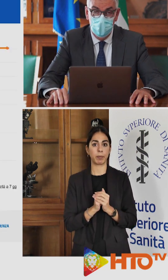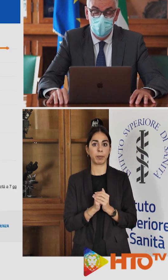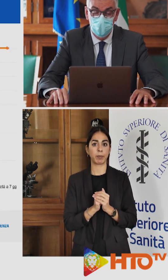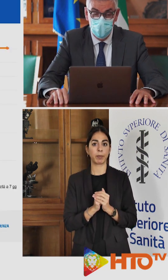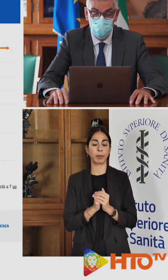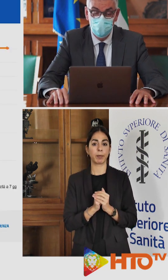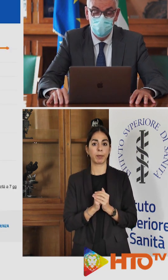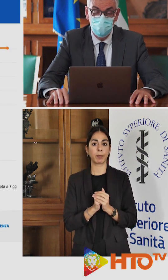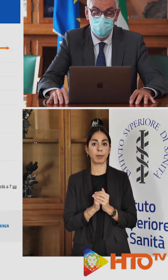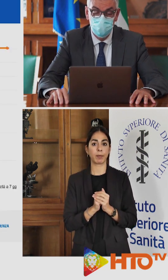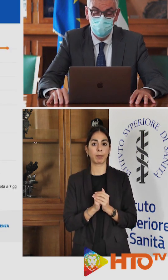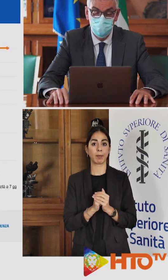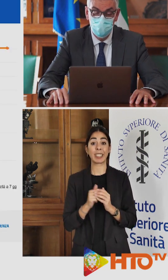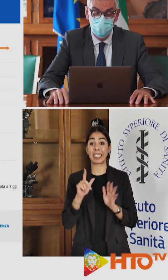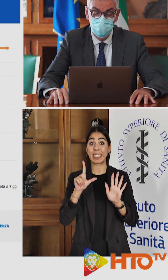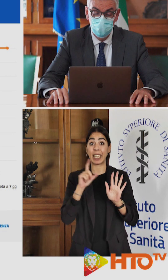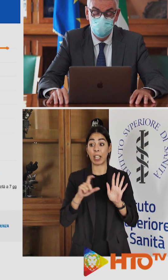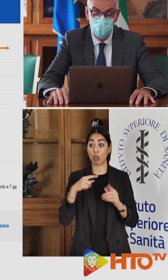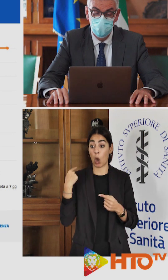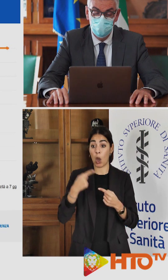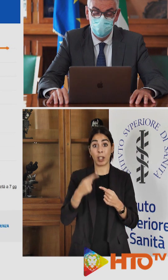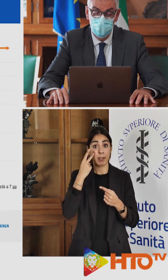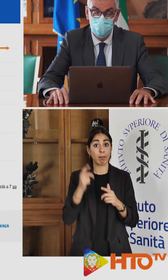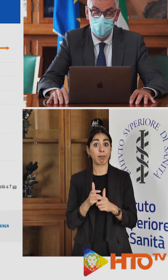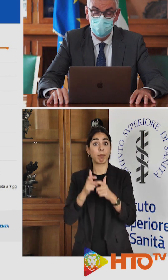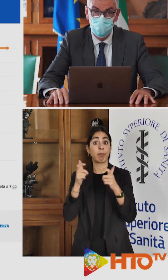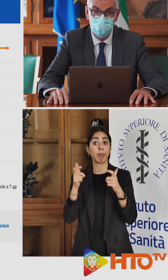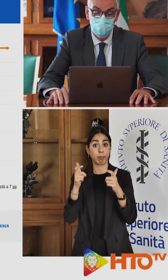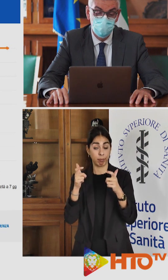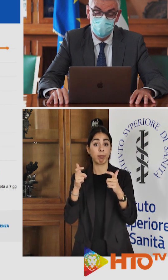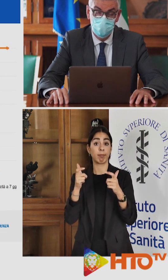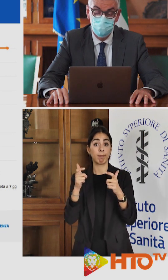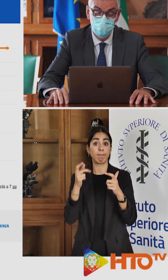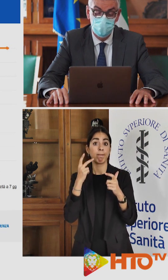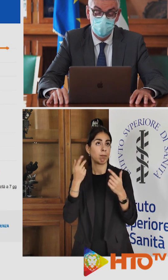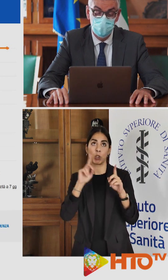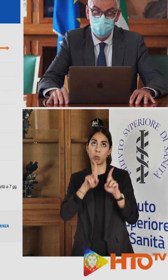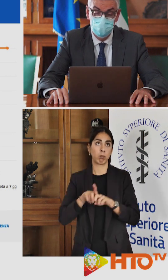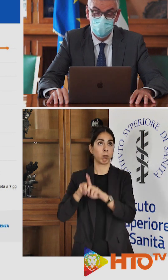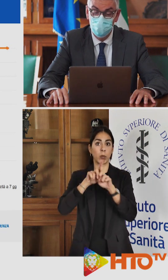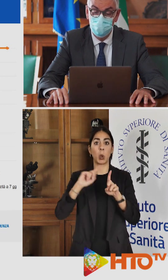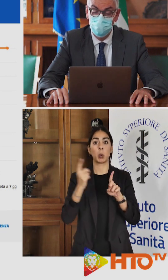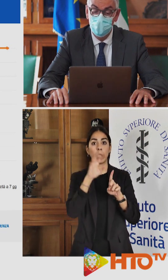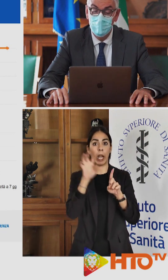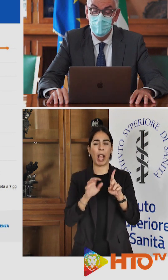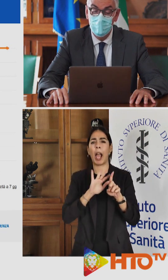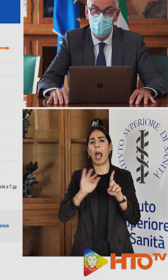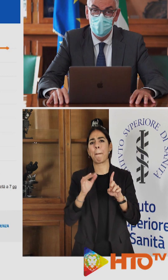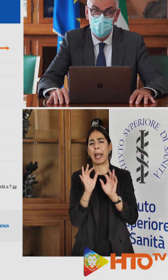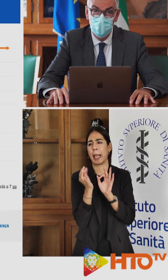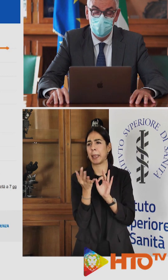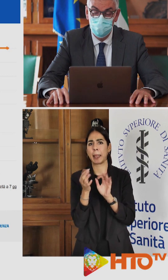La crescita negli ultimi sette giorni, vedete, è caratteristica di tutte le regioni praticamente, tranne pochissime,